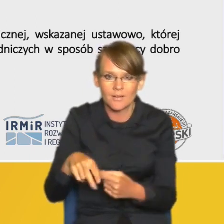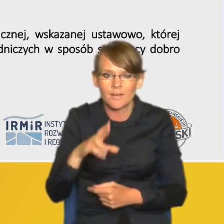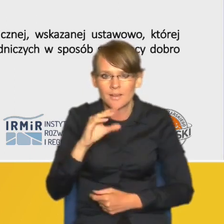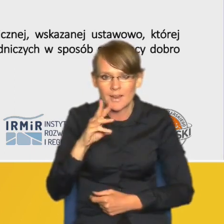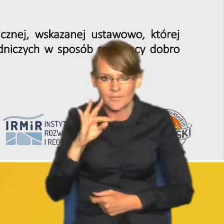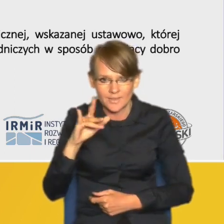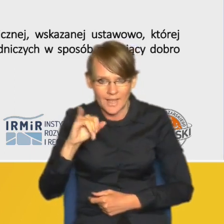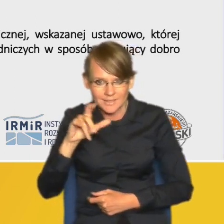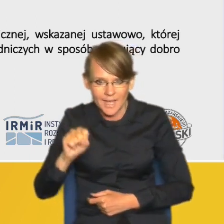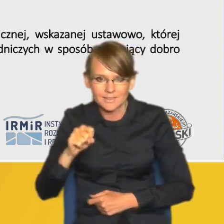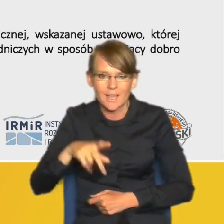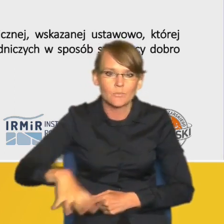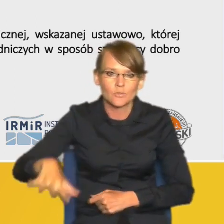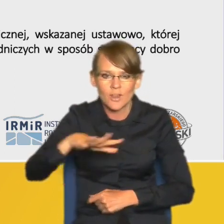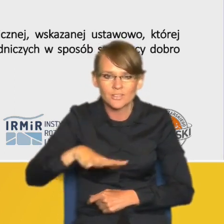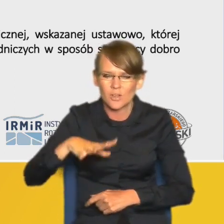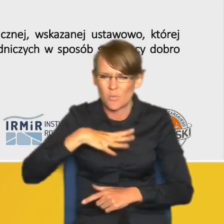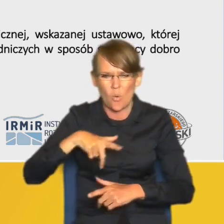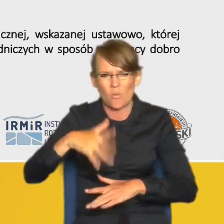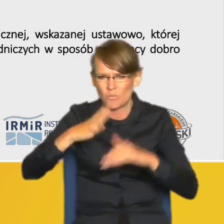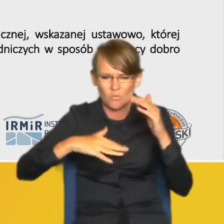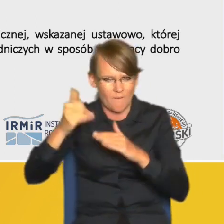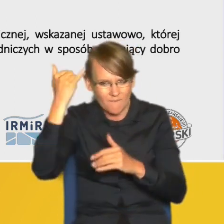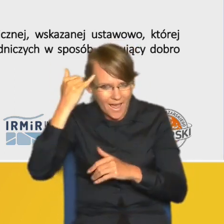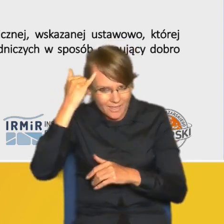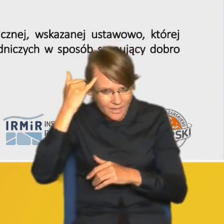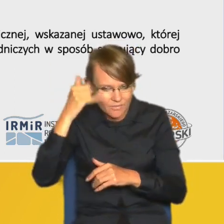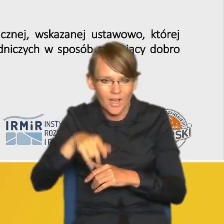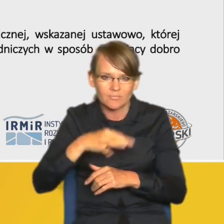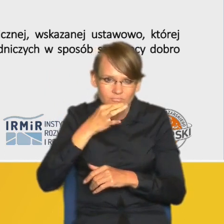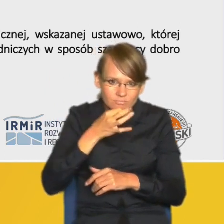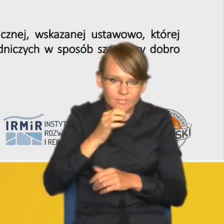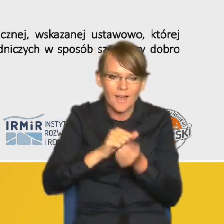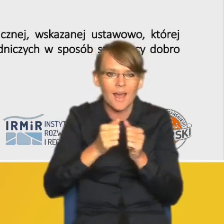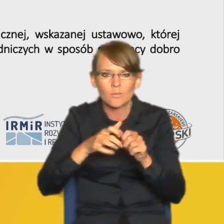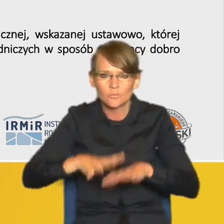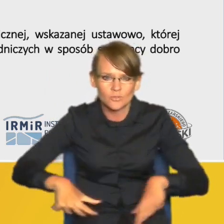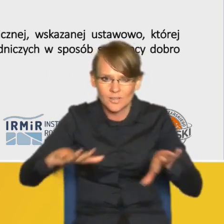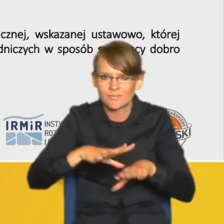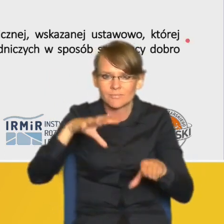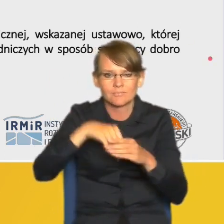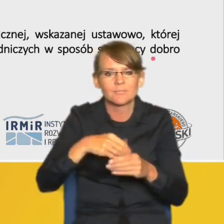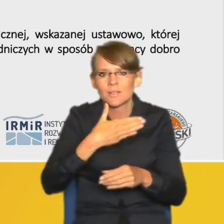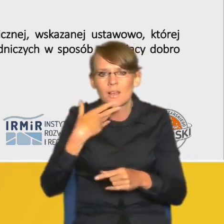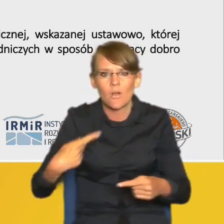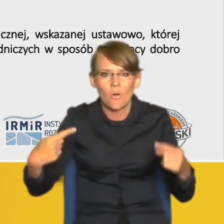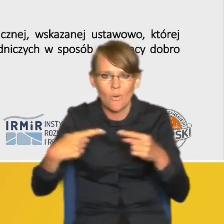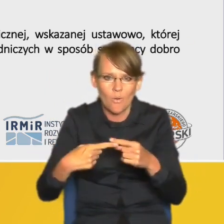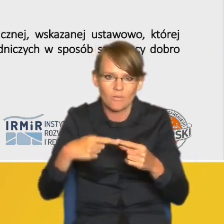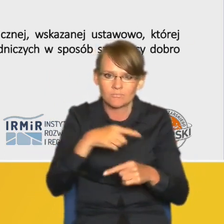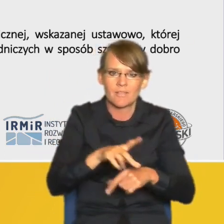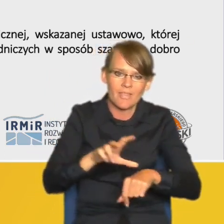zabudowanej wadliwie czy przestrzeni która nie jest dostatecznie wyposażona w odpowiednią infrastrukturę techniczną czy